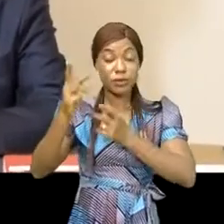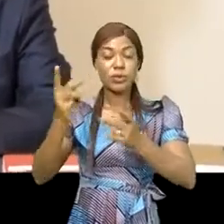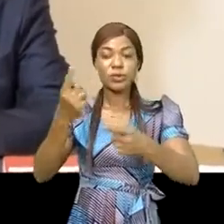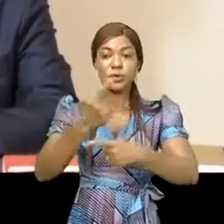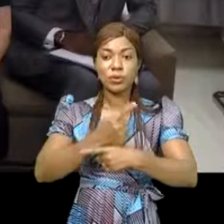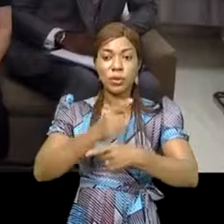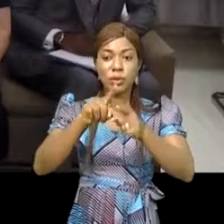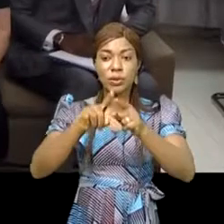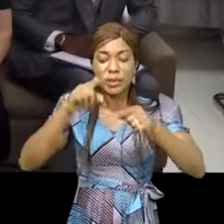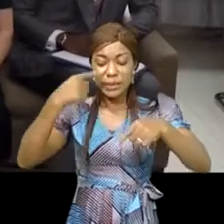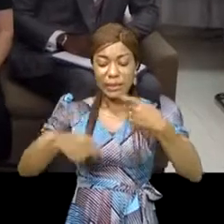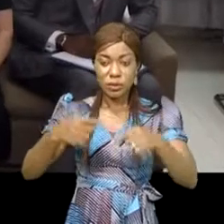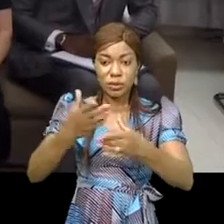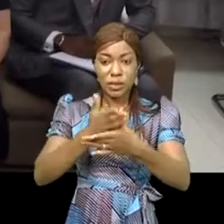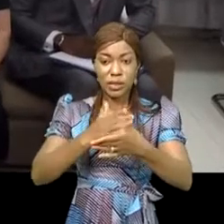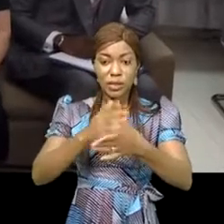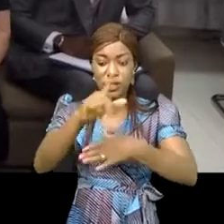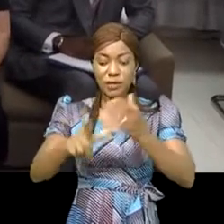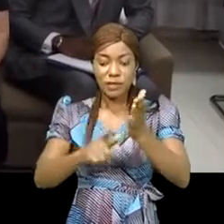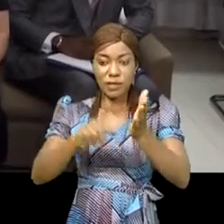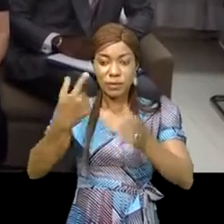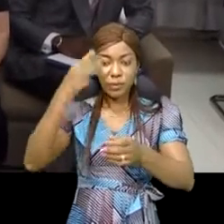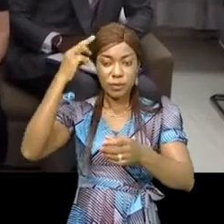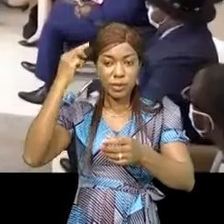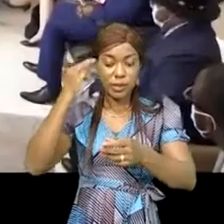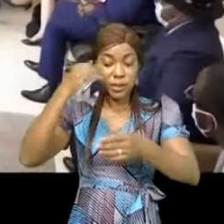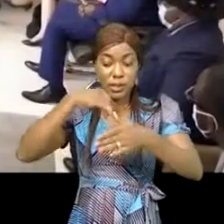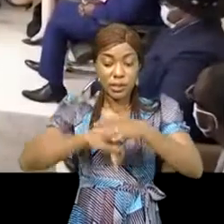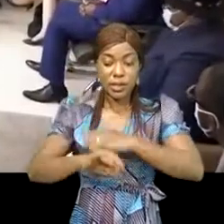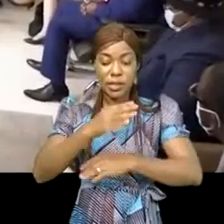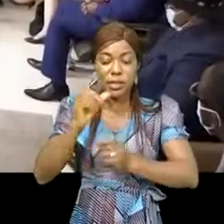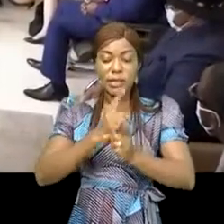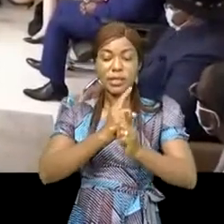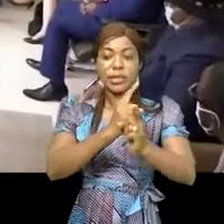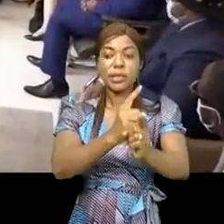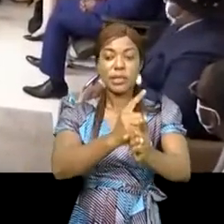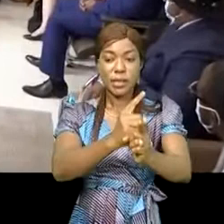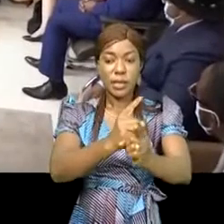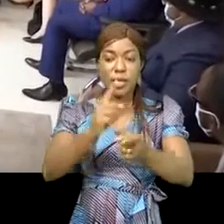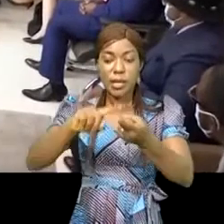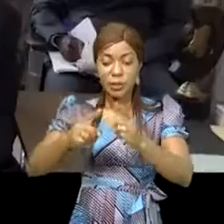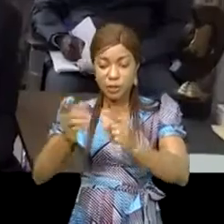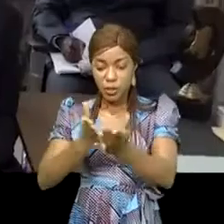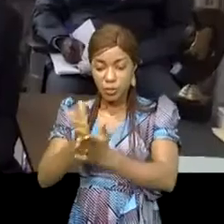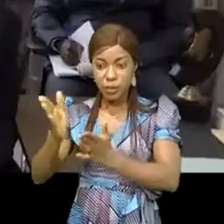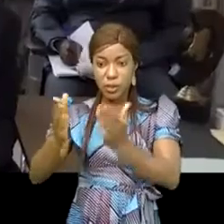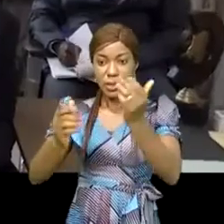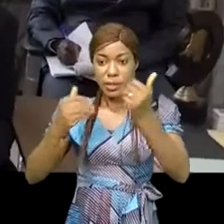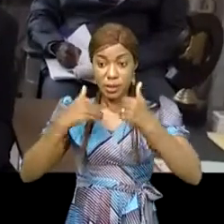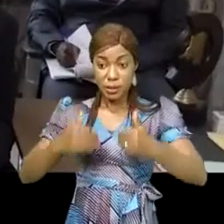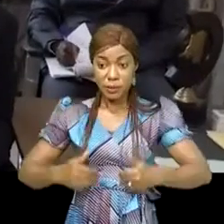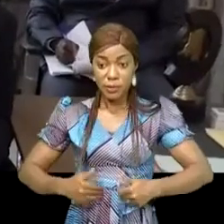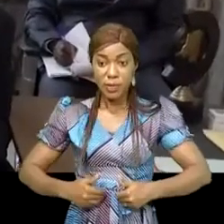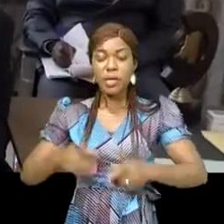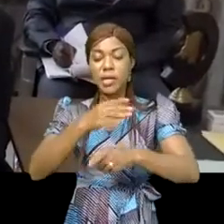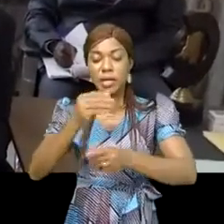a alimenté les discussions entre le vice-premier ministre ministre de l'Intérieur et Sécurité son collègue des droits humains et l'ambassadeur des